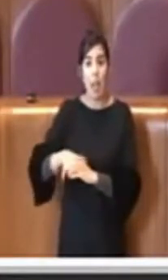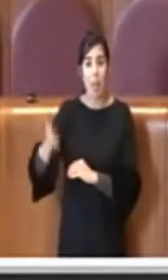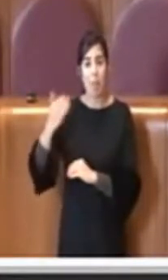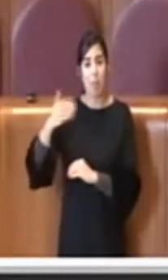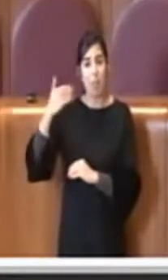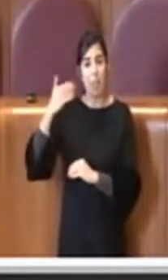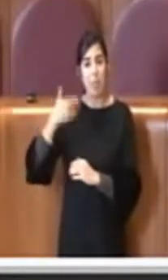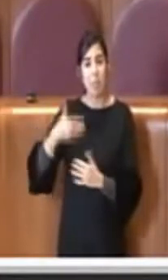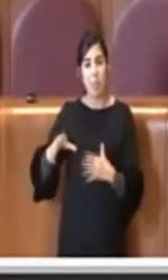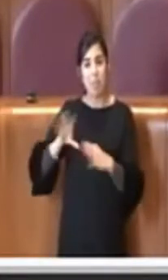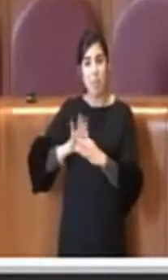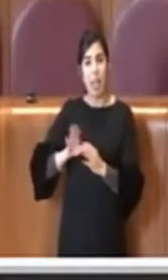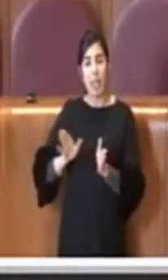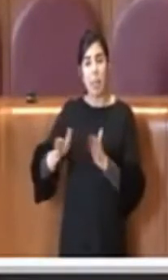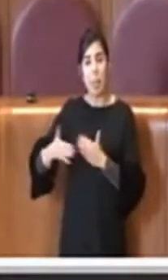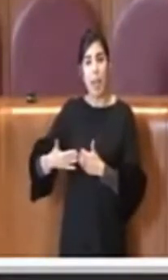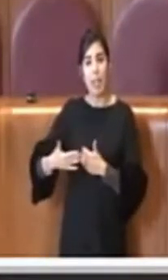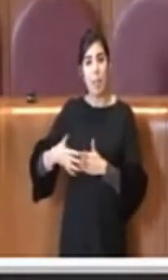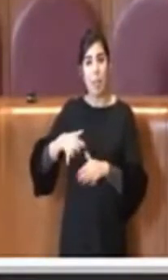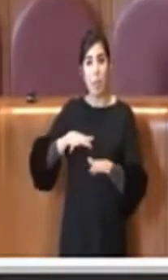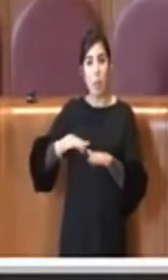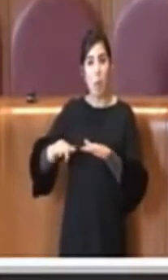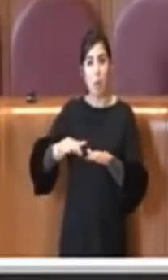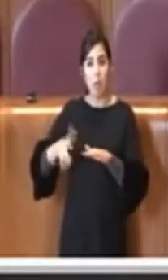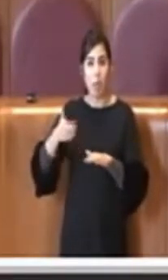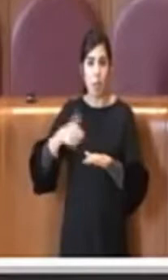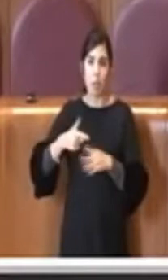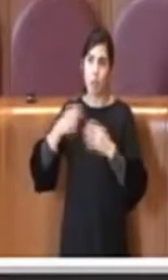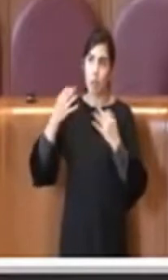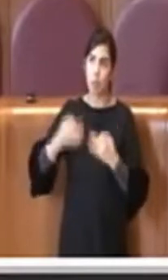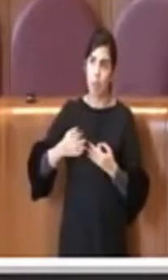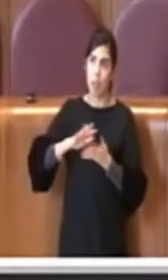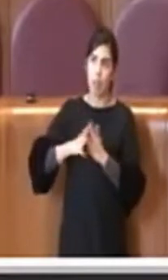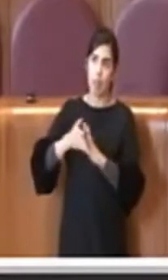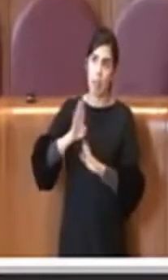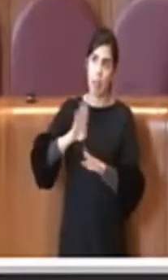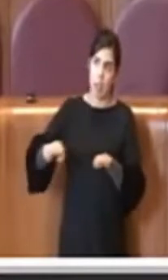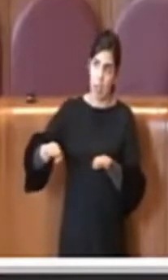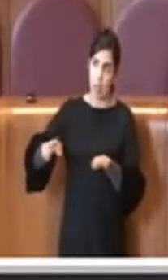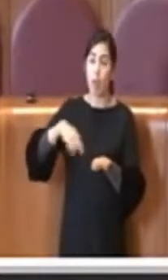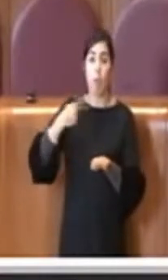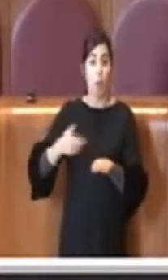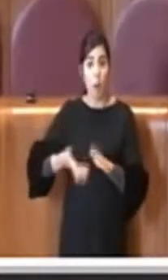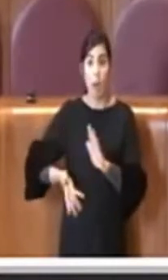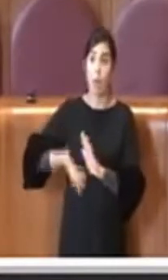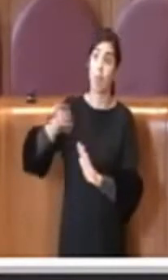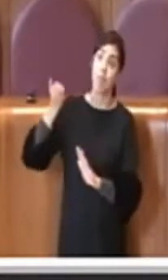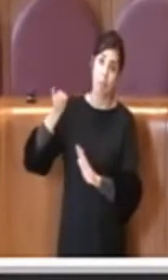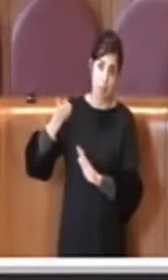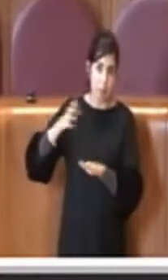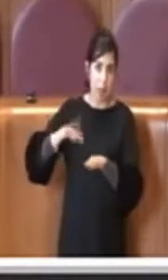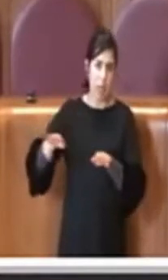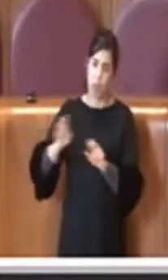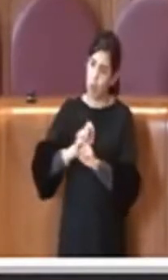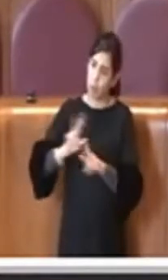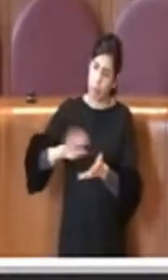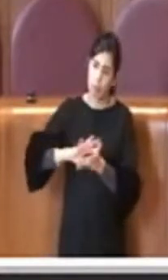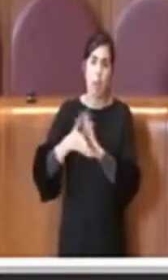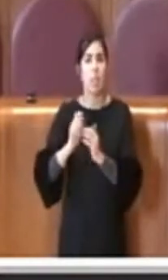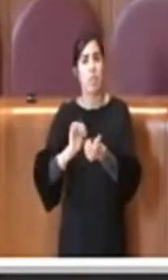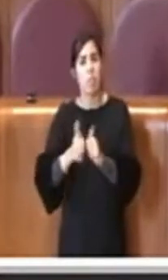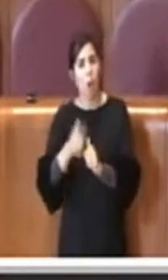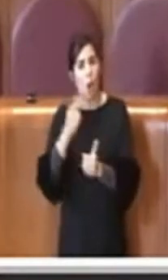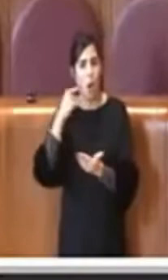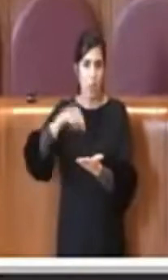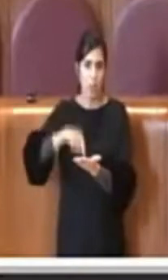Dipartimento Mobilità, in quanto era un parcheggio, l'abbiamo espunta dal parcheggio e l'abbiamo riportata allo sport, abbiamo effettuato la bonifica,